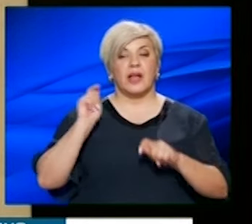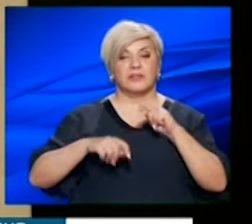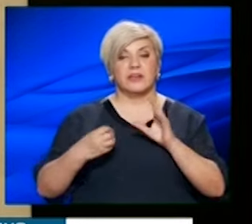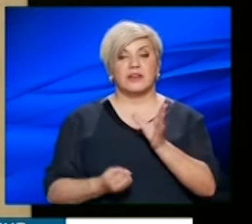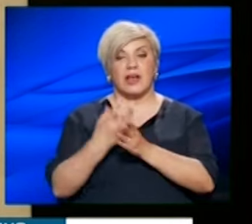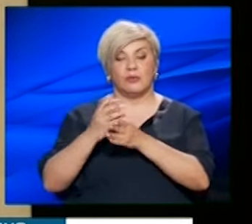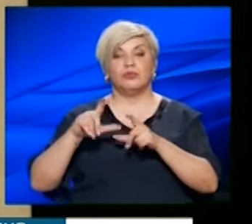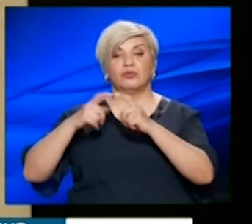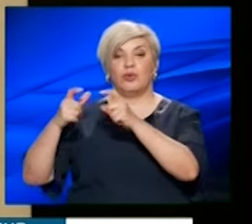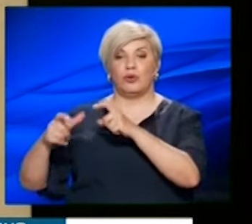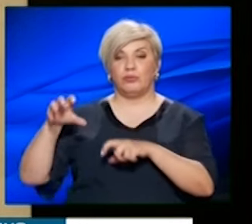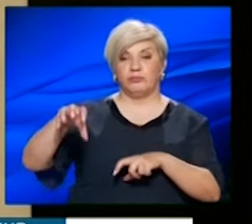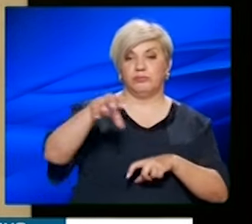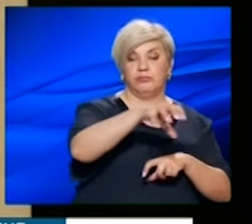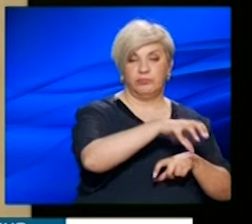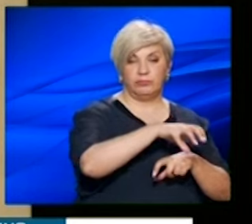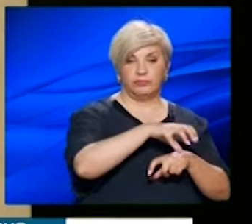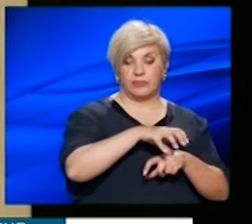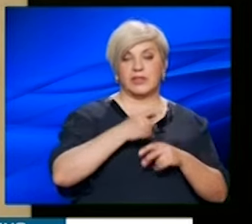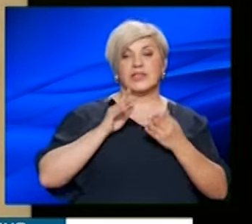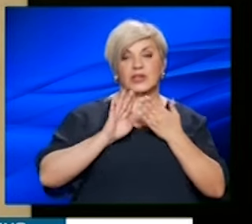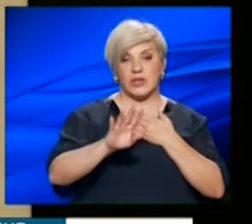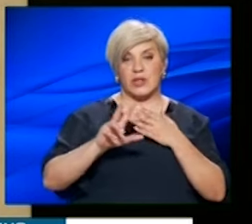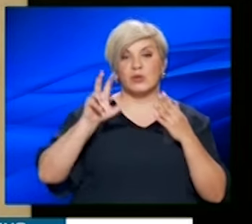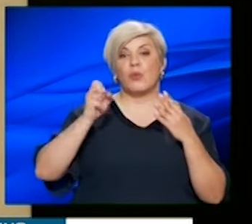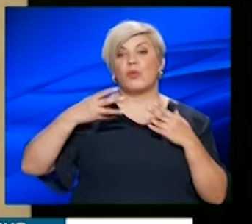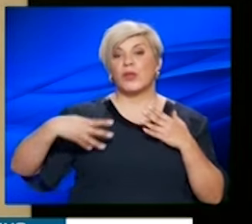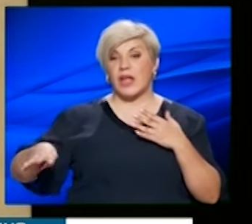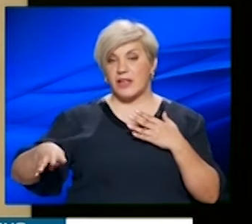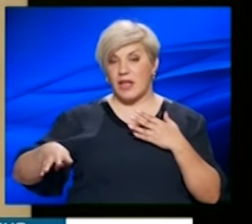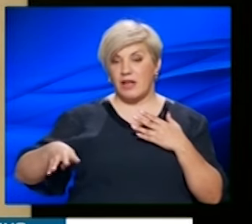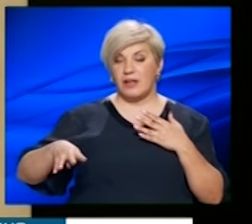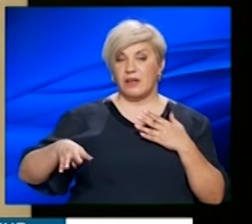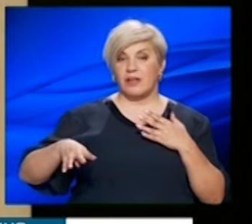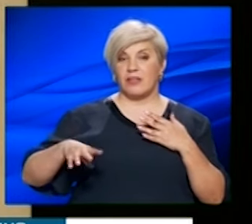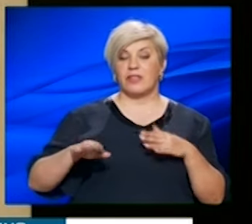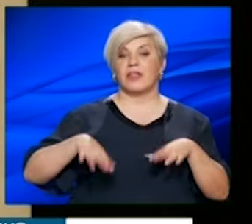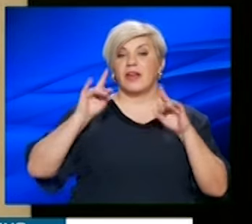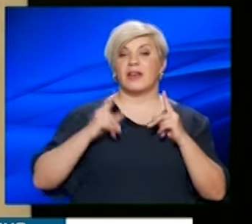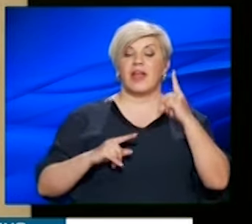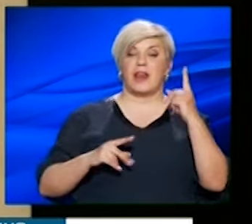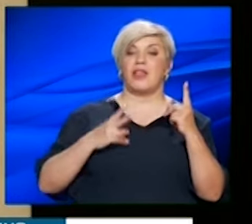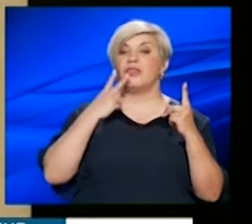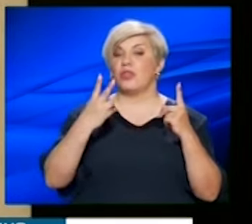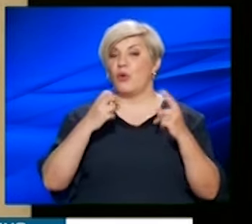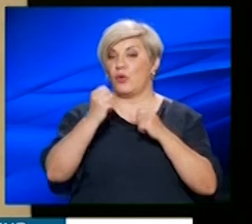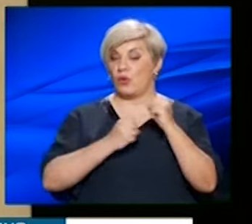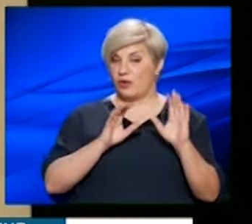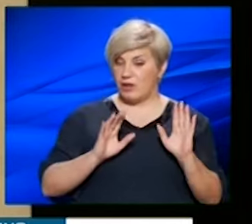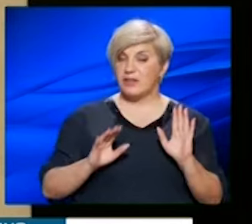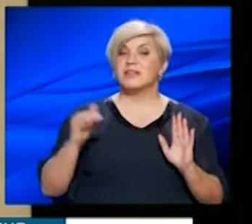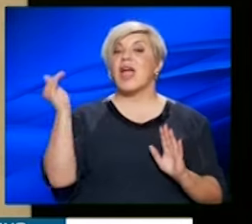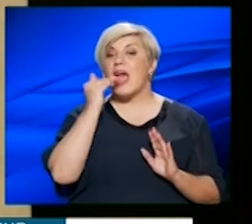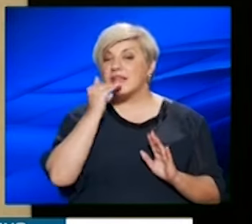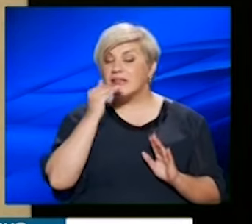νέου και σύγχρονου σχολείου στη γειτονιά του 1989. Και όχι, δεν είναι ένα και δύο χρόνια. Σε